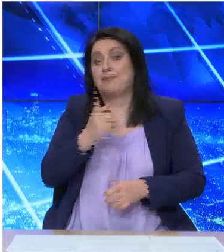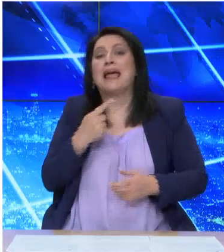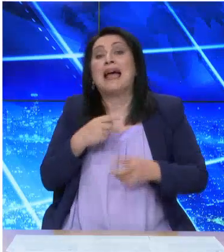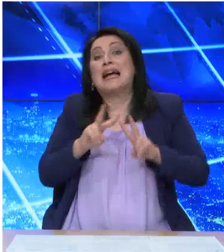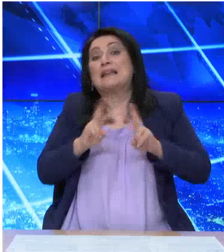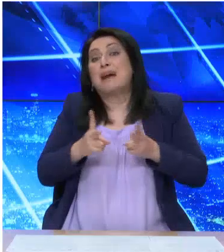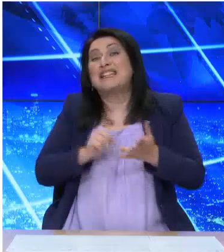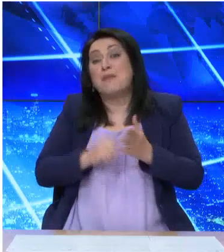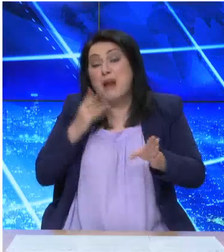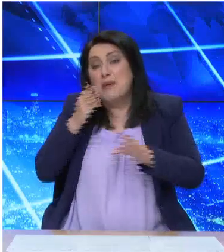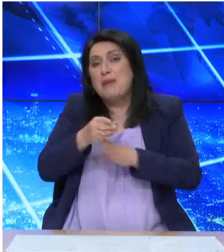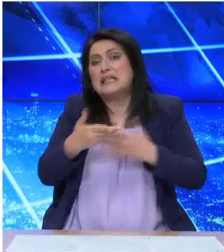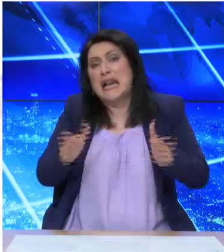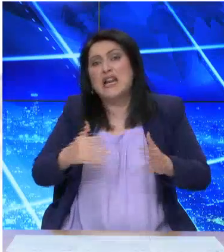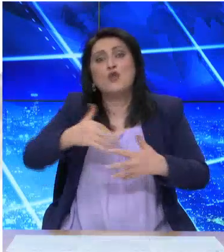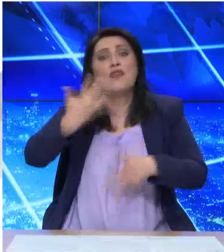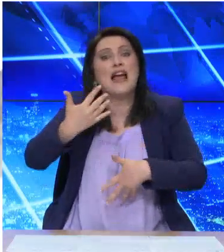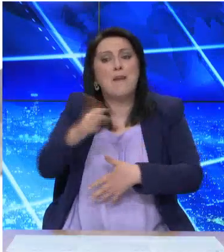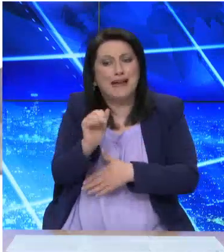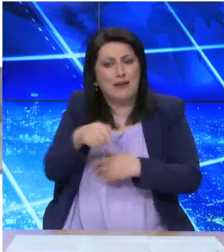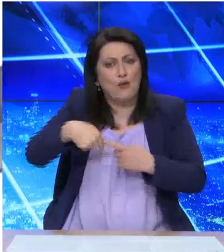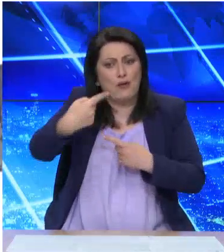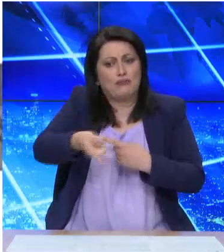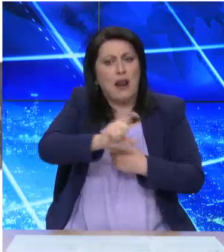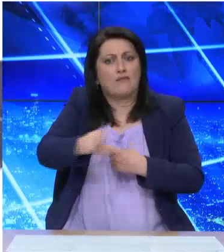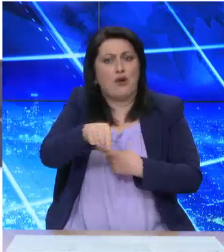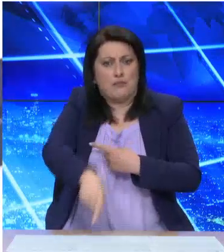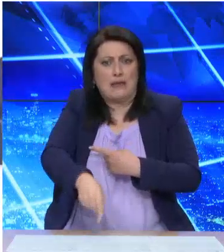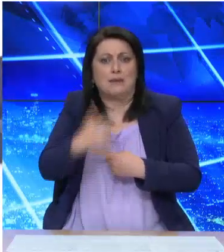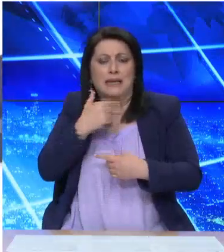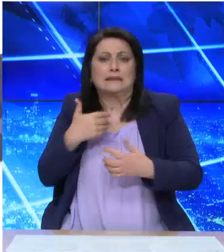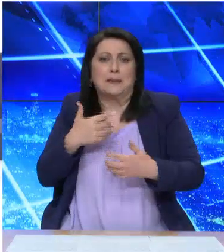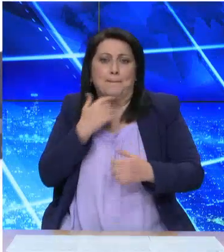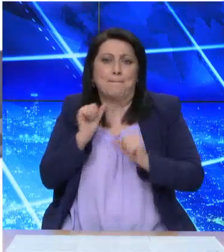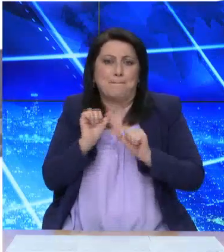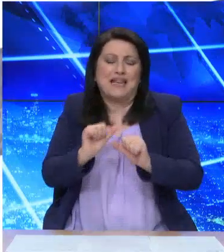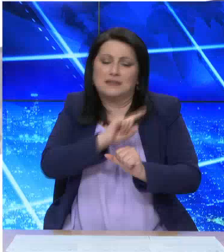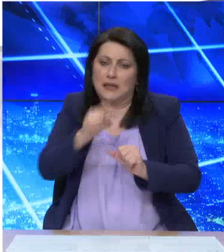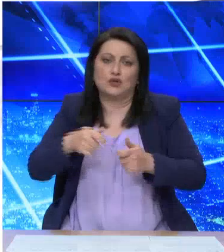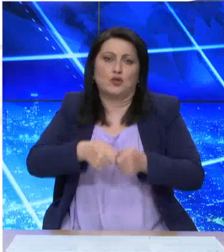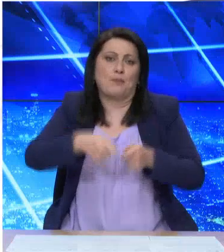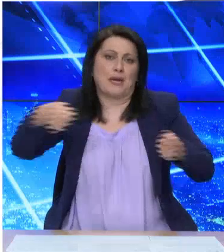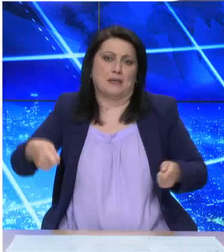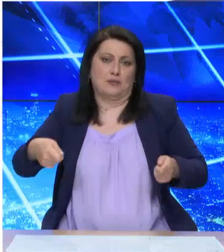ανοίξουν 15 Ιουλίου και είναι στενά τα χρονικά περιθώρια, δεν αποκλείται να υπάρξει μικρή παράταση.